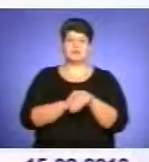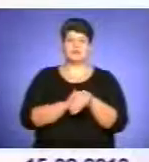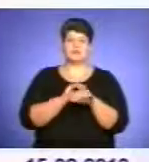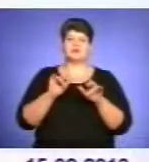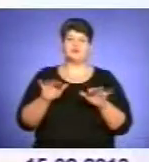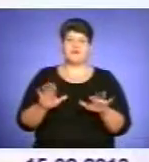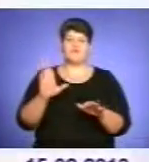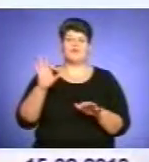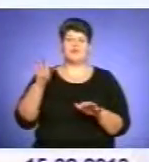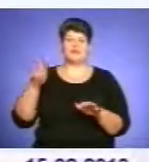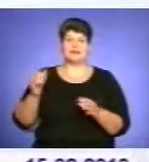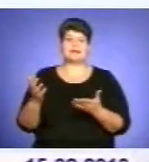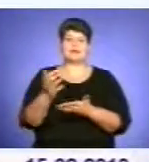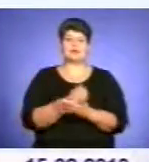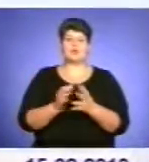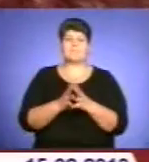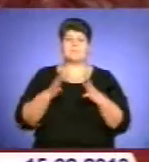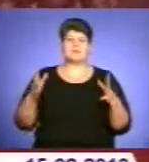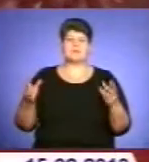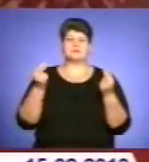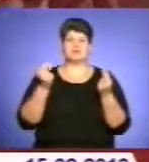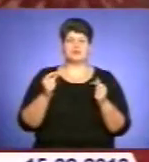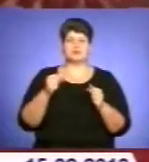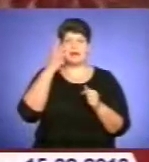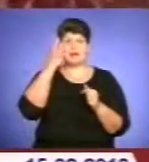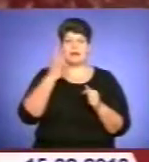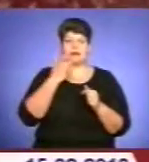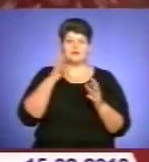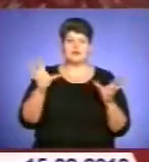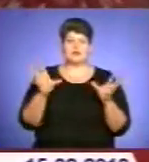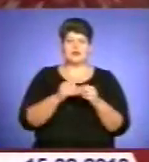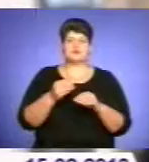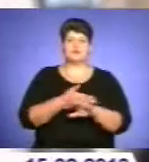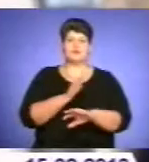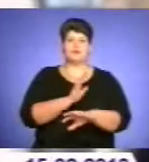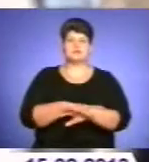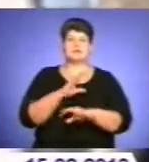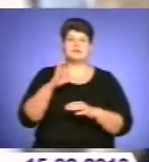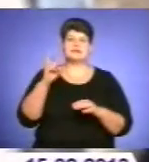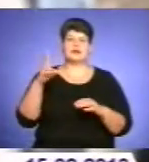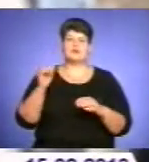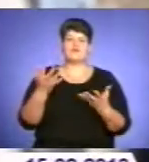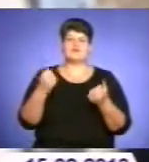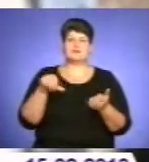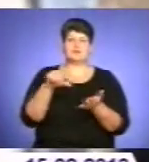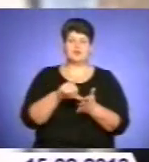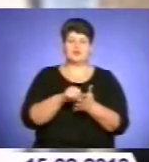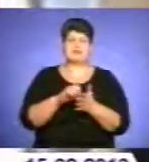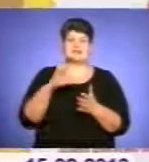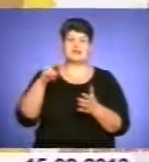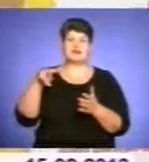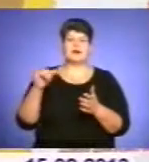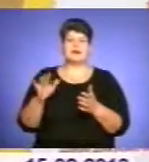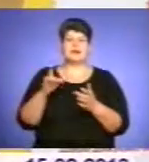Волонтери, які зберуть найбільше грошей влітку цього року разом з польськими скаутами, візьмуть участь у сплаві річкою Дністер